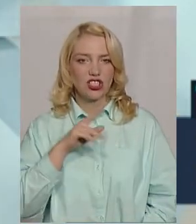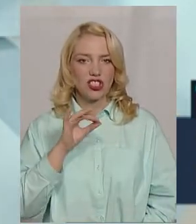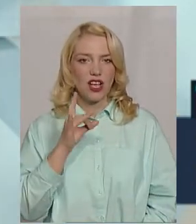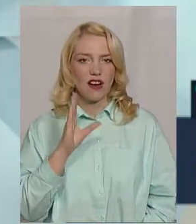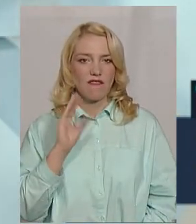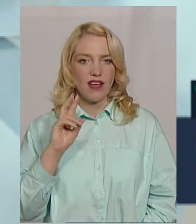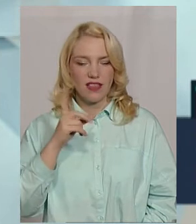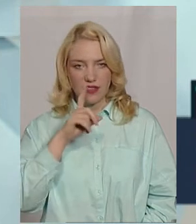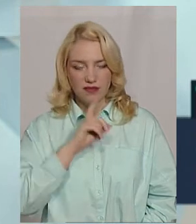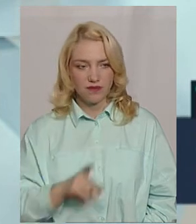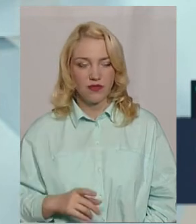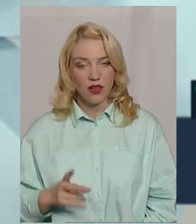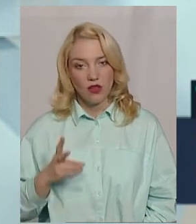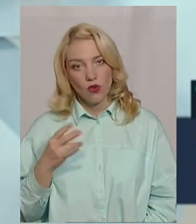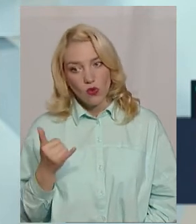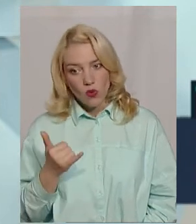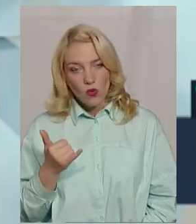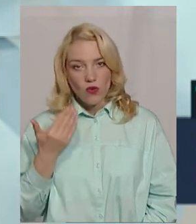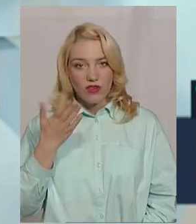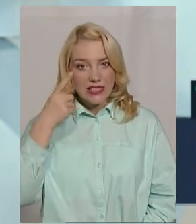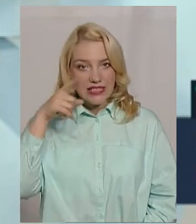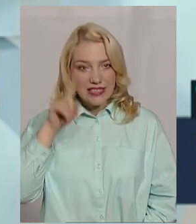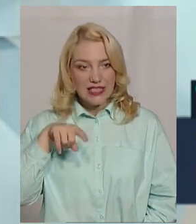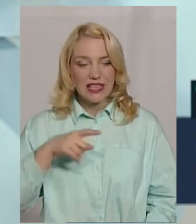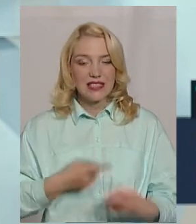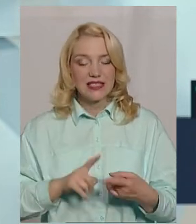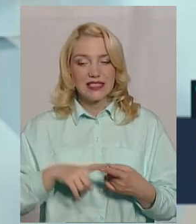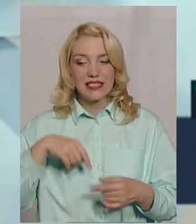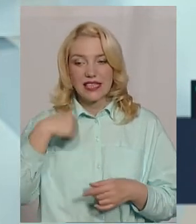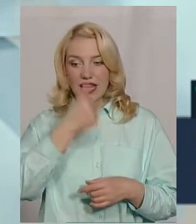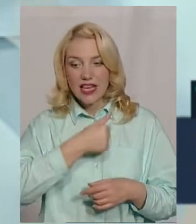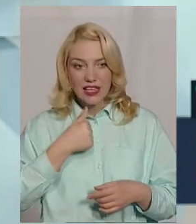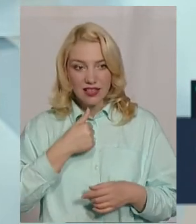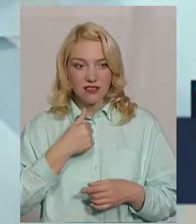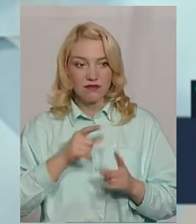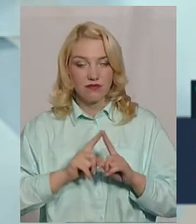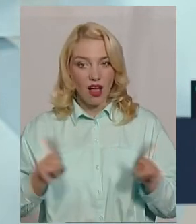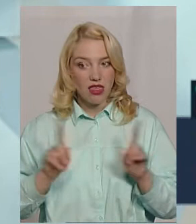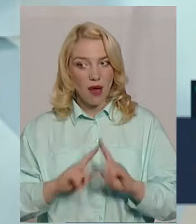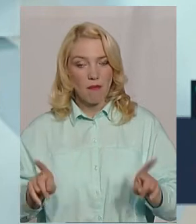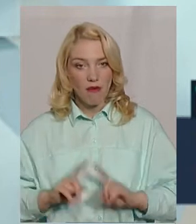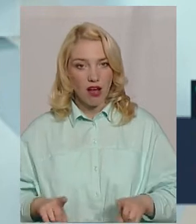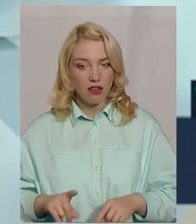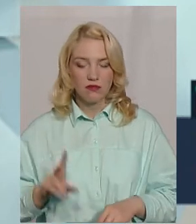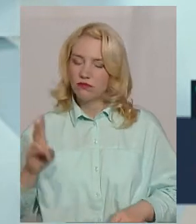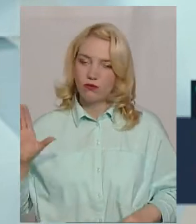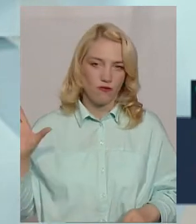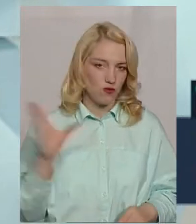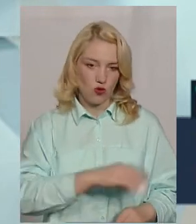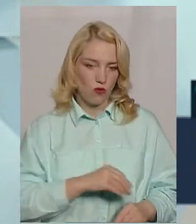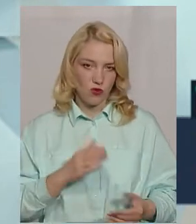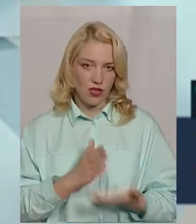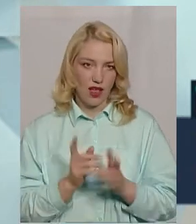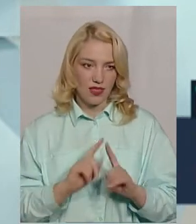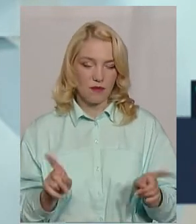Ну, ви знаєте, цей рік аномальний, по всьому аномальний. Адже